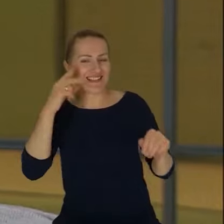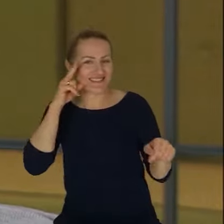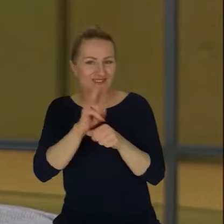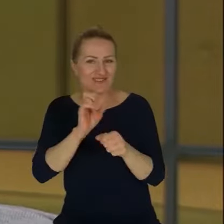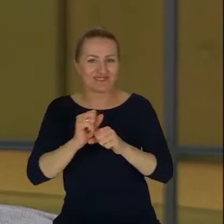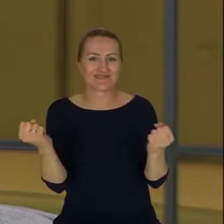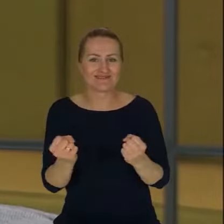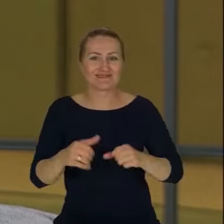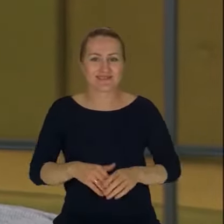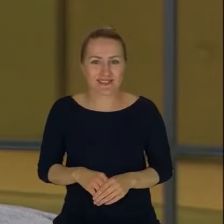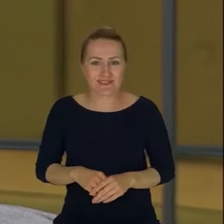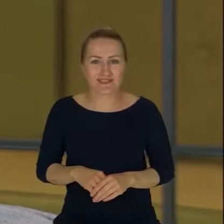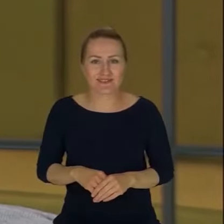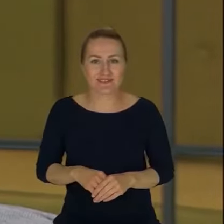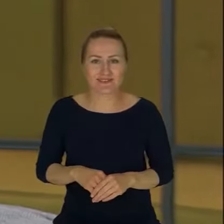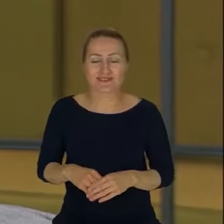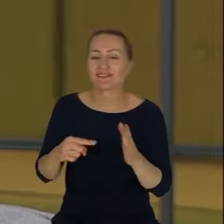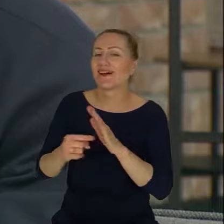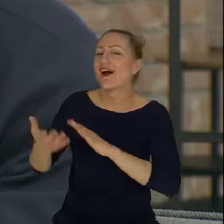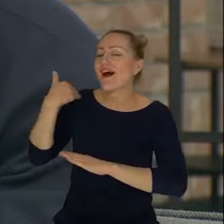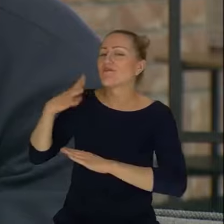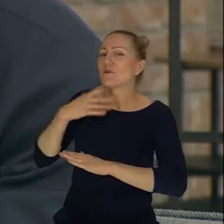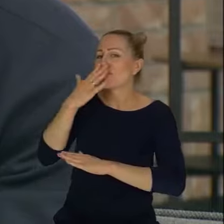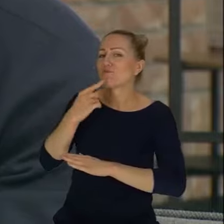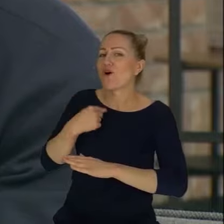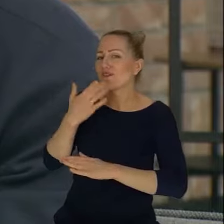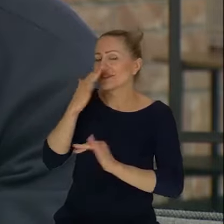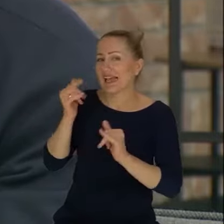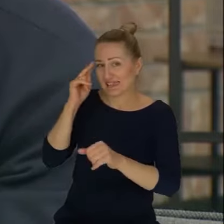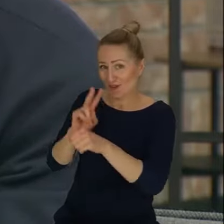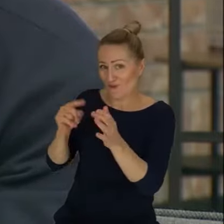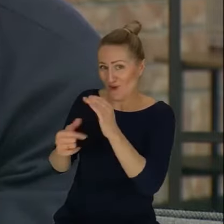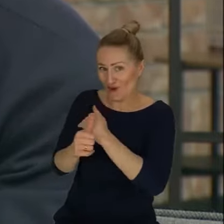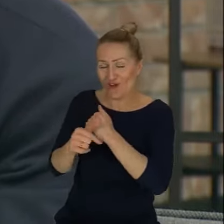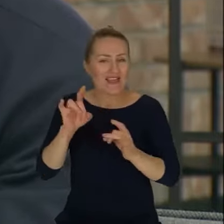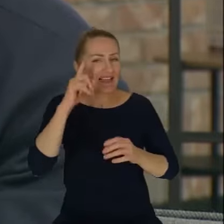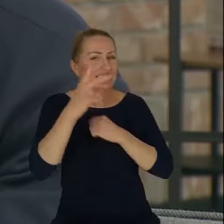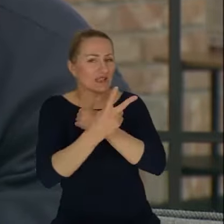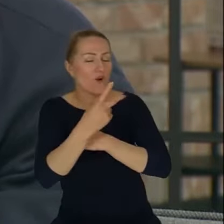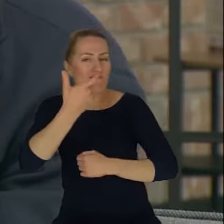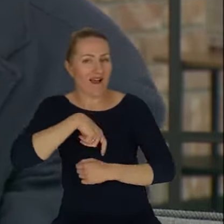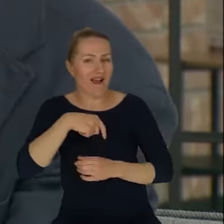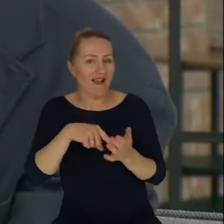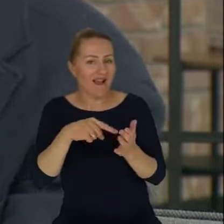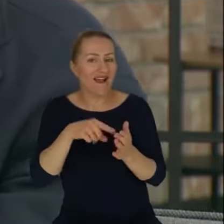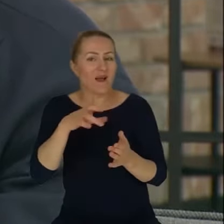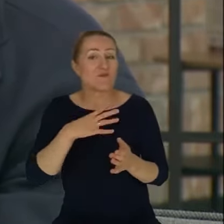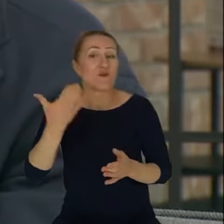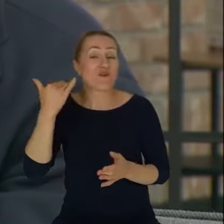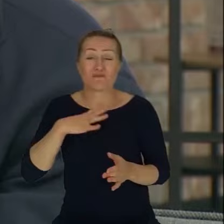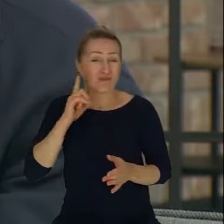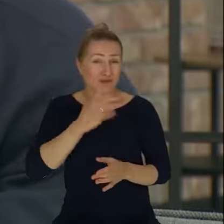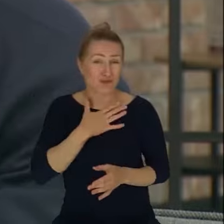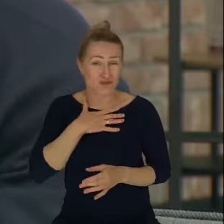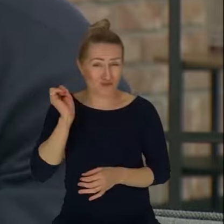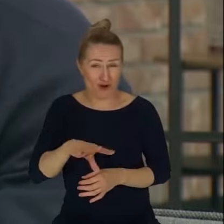ale byłeś kiedyś czynnym politykiem. Ale jak jest z zaufaniem, tak? Z mojego doświadczenia w ostatnim okresie. Tak, Coraz gorzej. Wydaje mi się, że taka polaryzacja jest